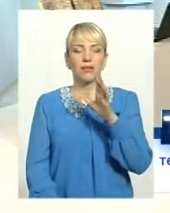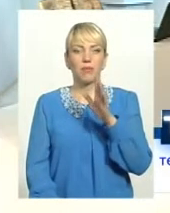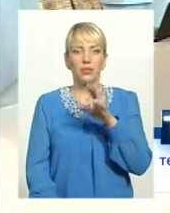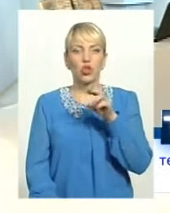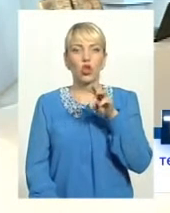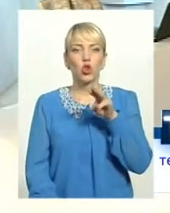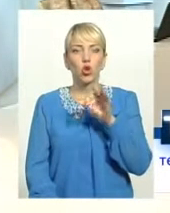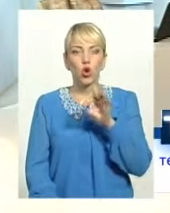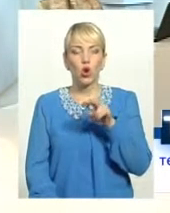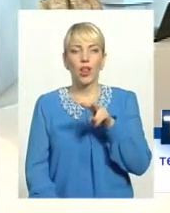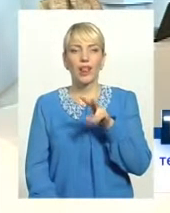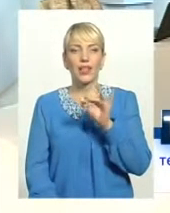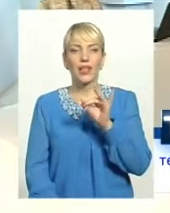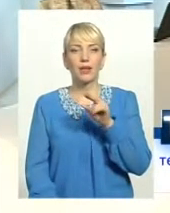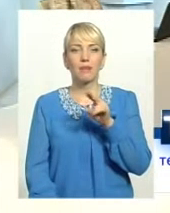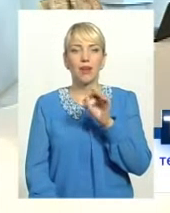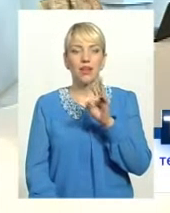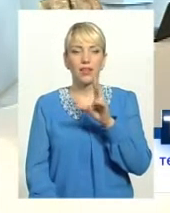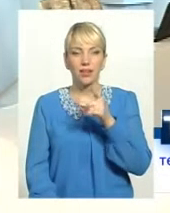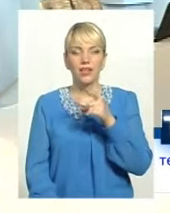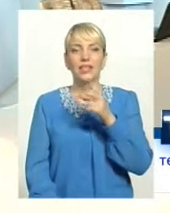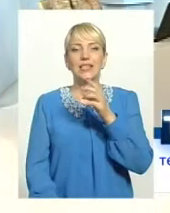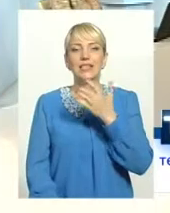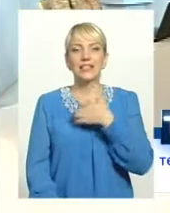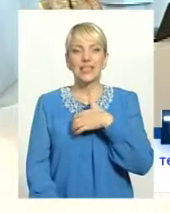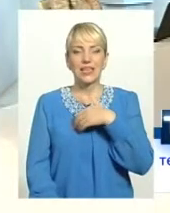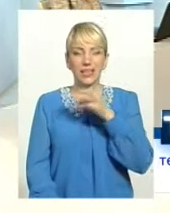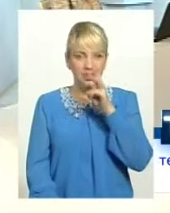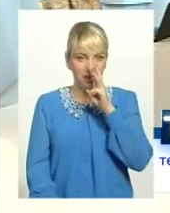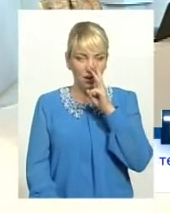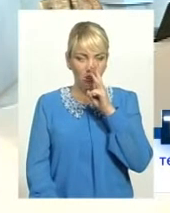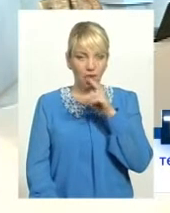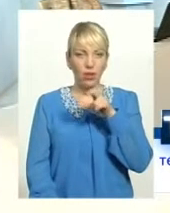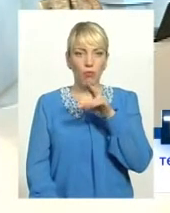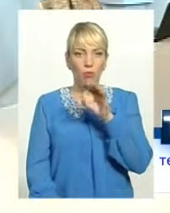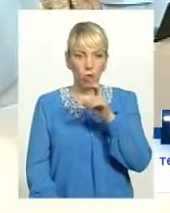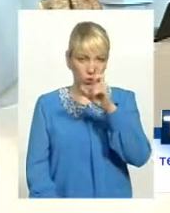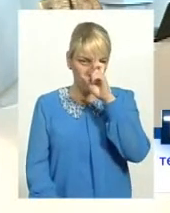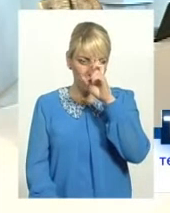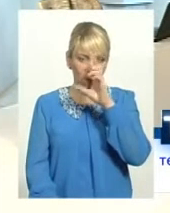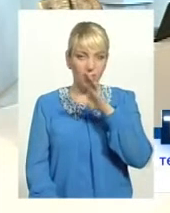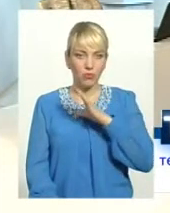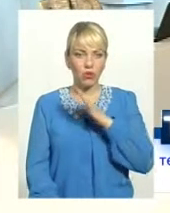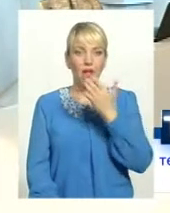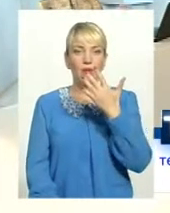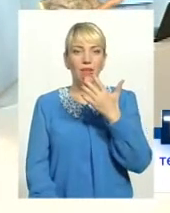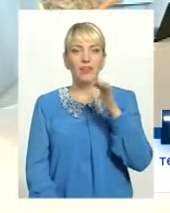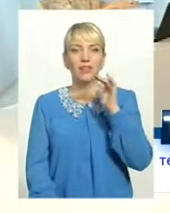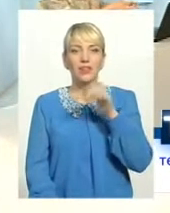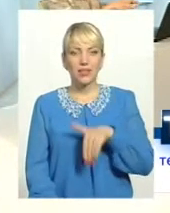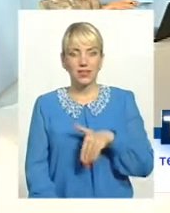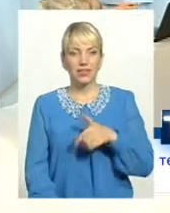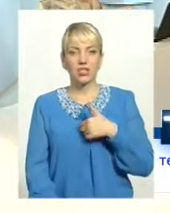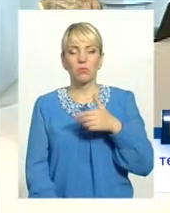то за липень середня заробітна плата по державі була більше 5 тисяч. Тобто ми весь час менше